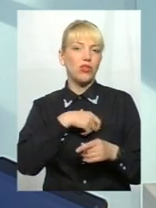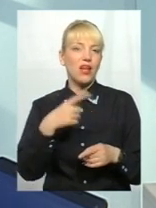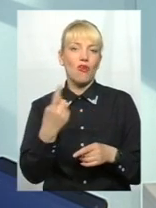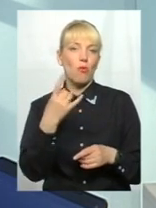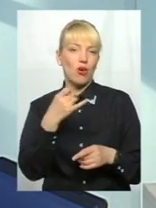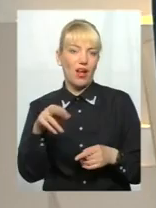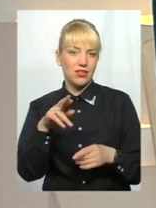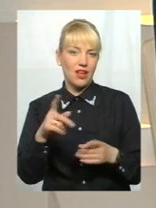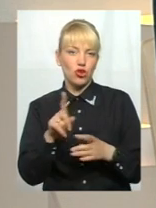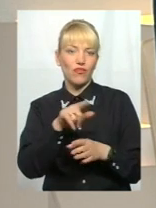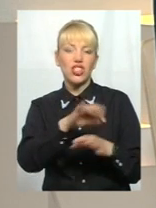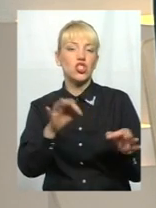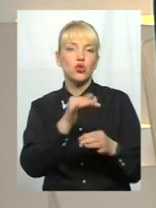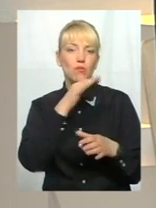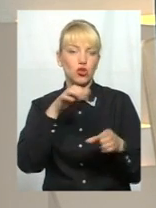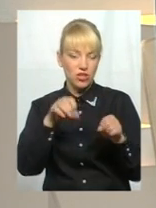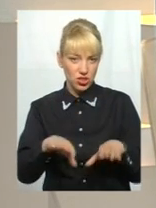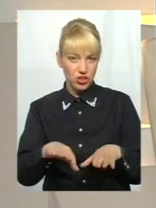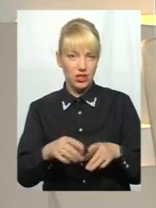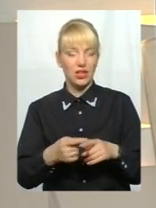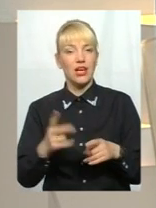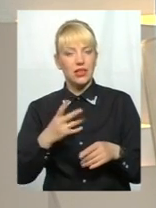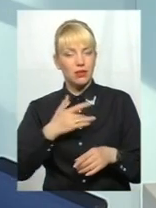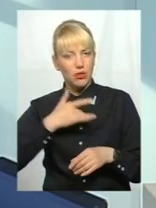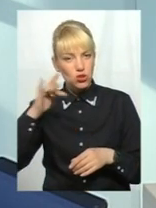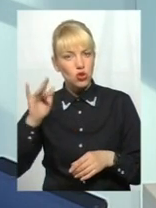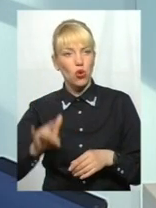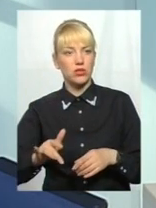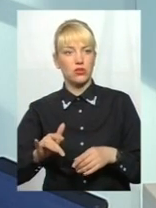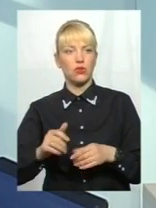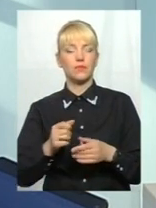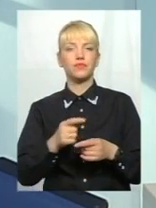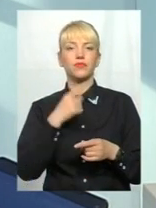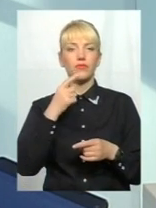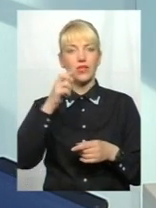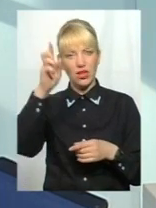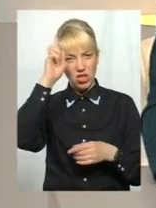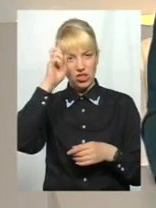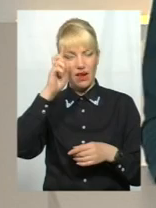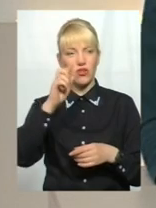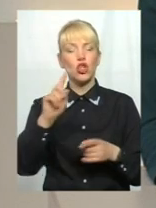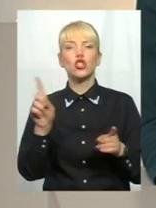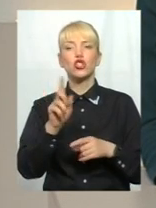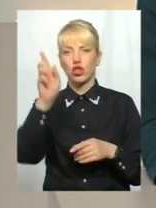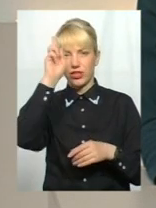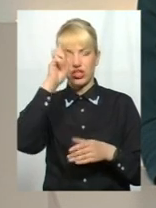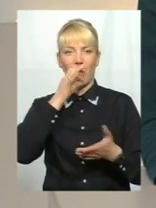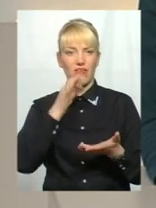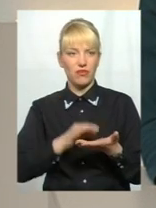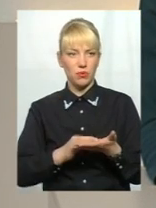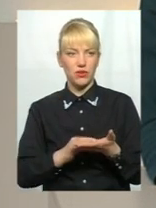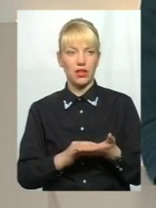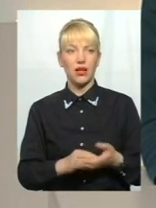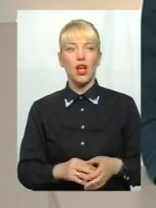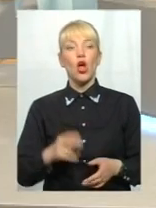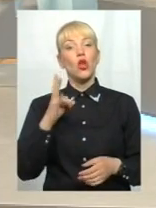повноваження їм це передаємо. І жорстко ми виставляємо, откуди державницьку річ, що держава займається. Тобто, треба, щоб